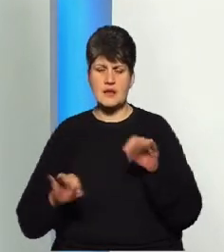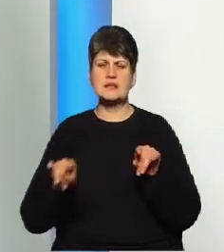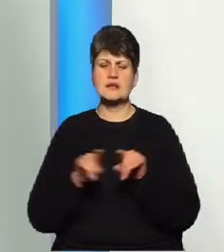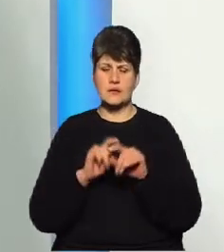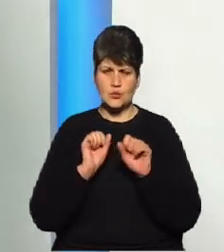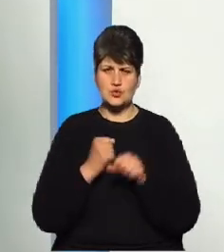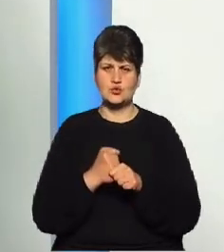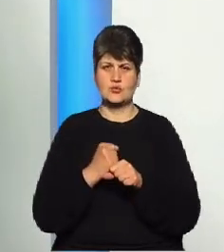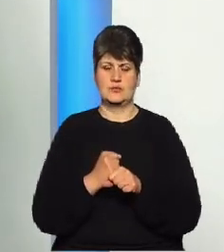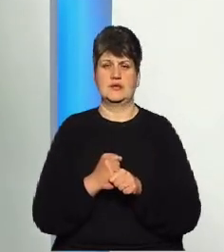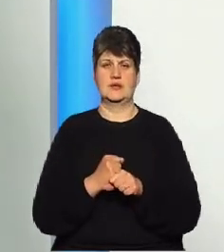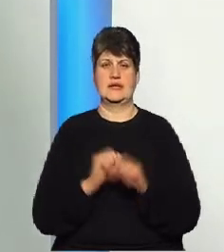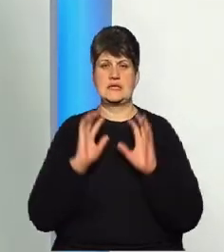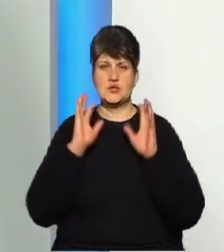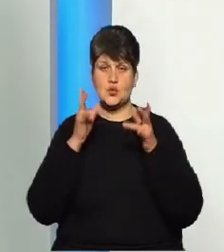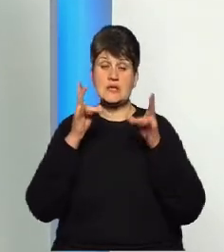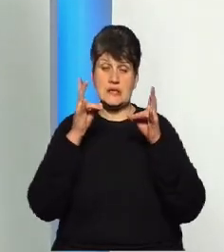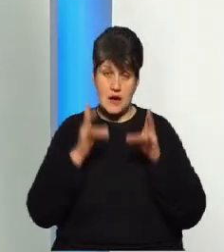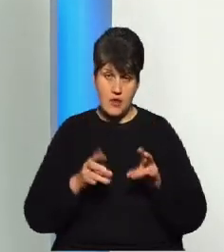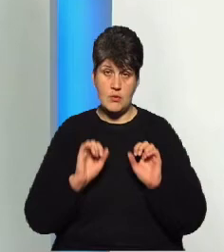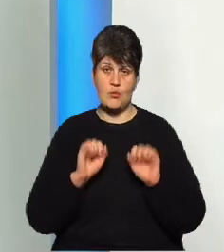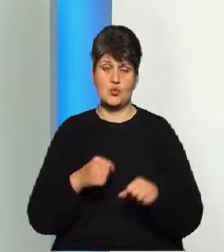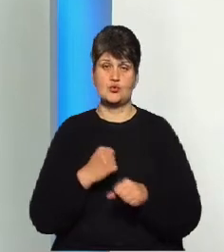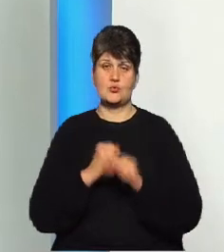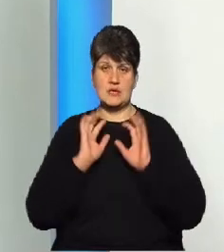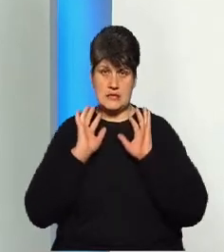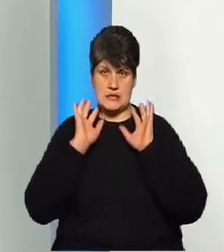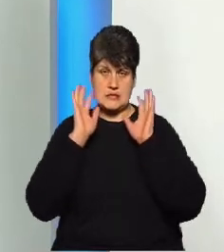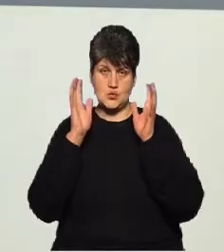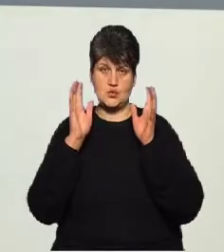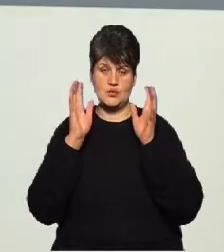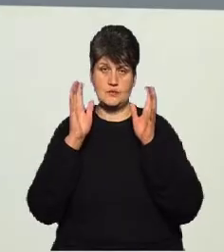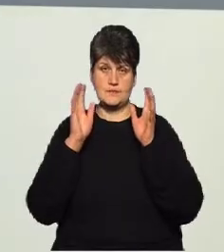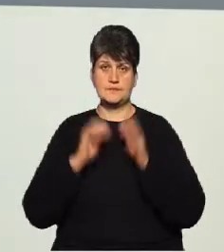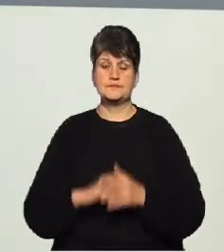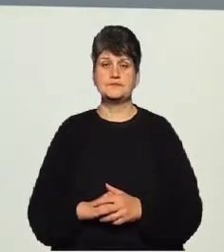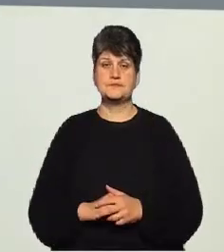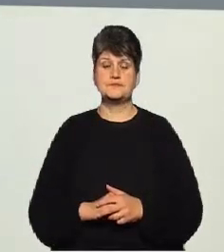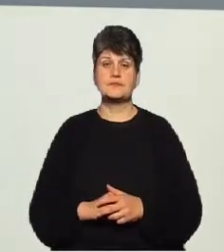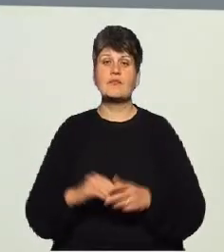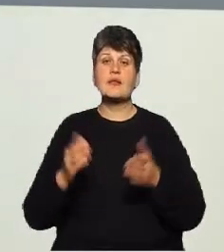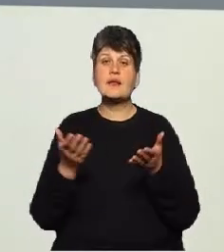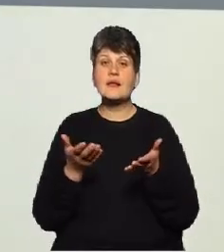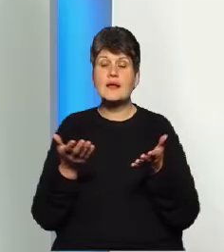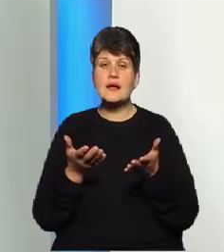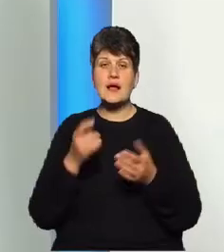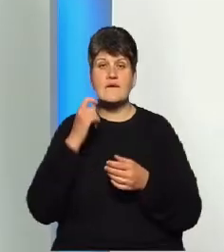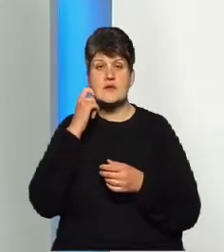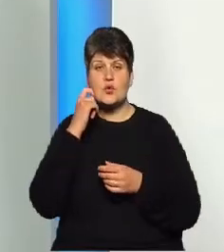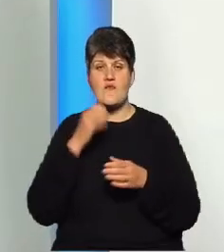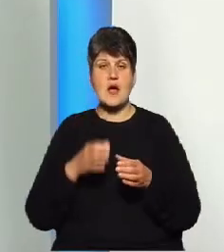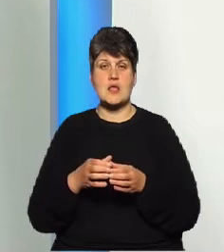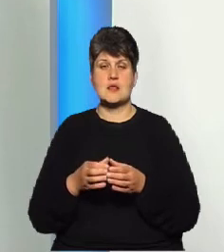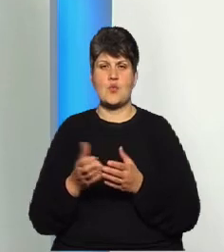може привести до ішемічного інсульту. А яка вікова категорія? Слід